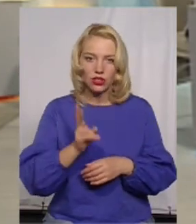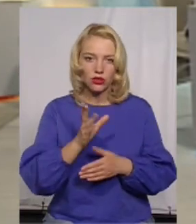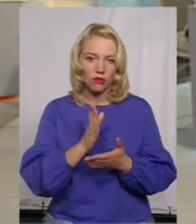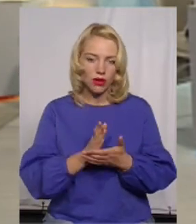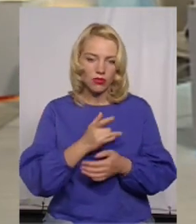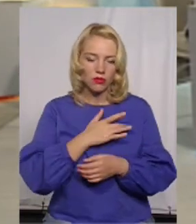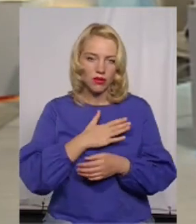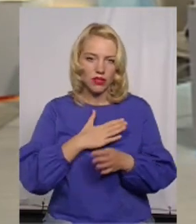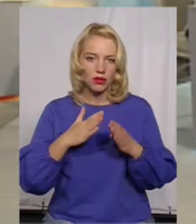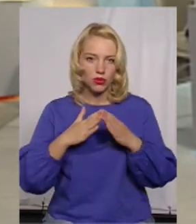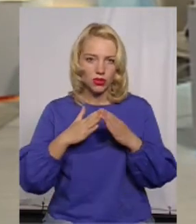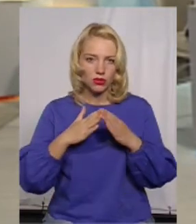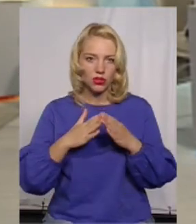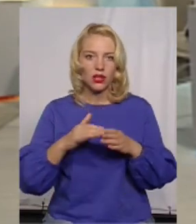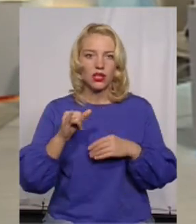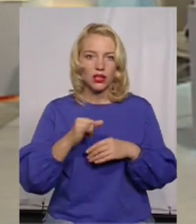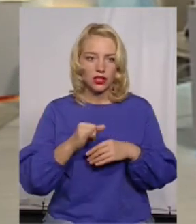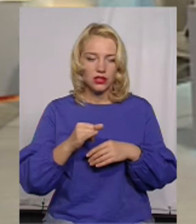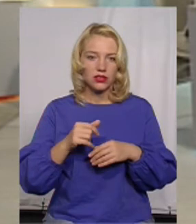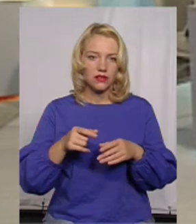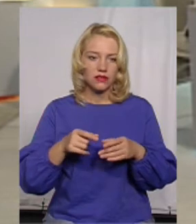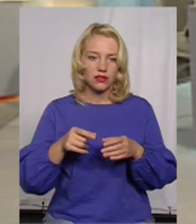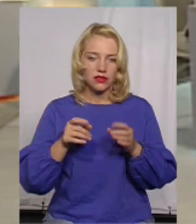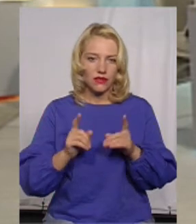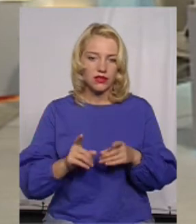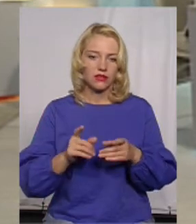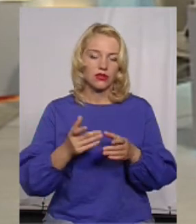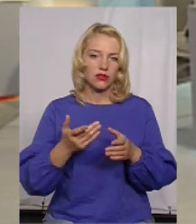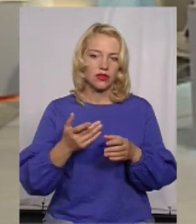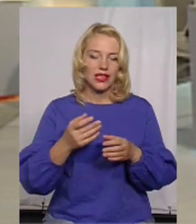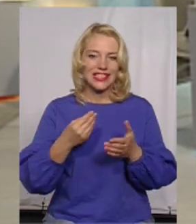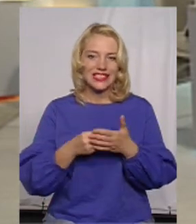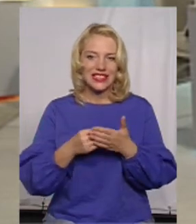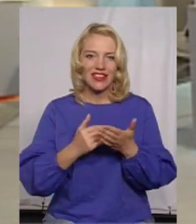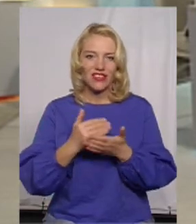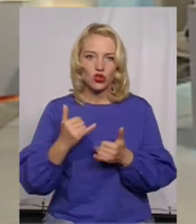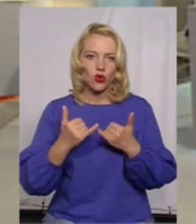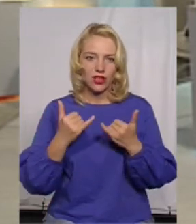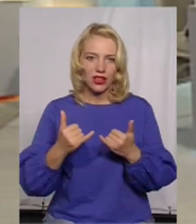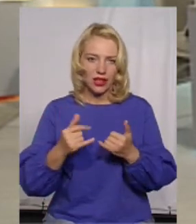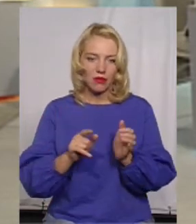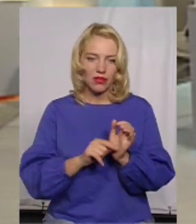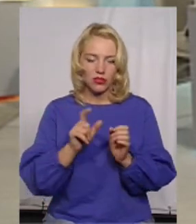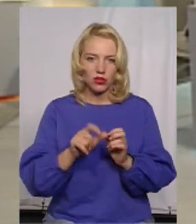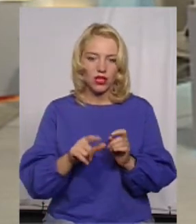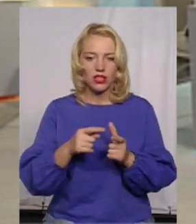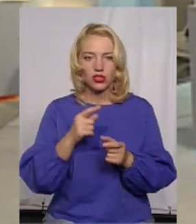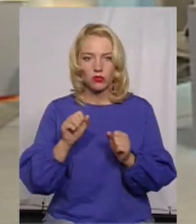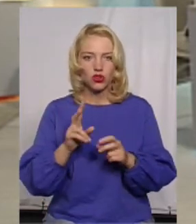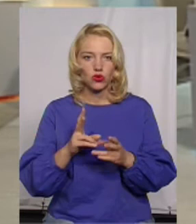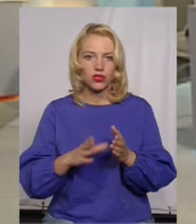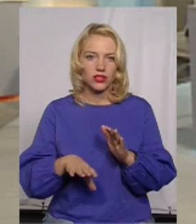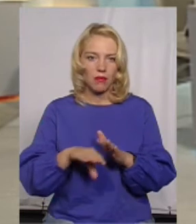мають приватний будинок, і, звісно, ціна висока для пенсіонера. Може хтось за них заплатити?